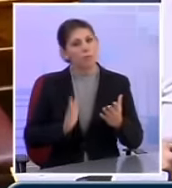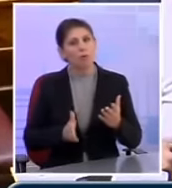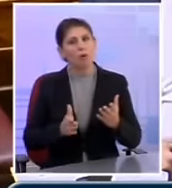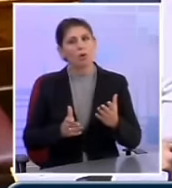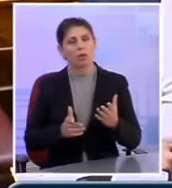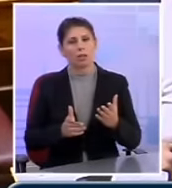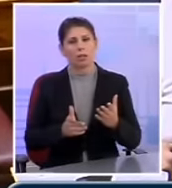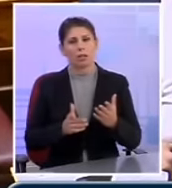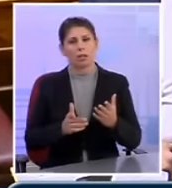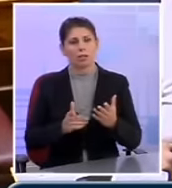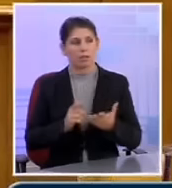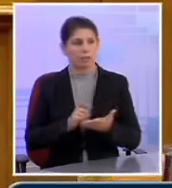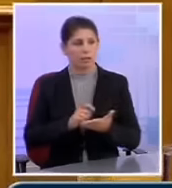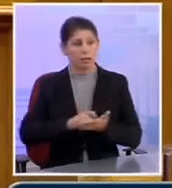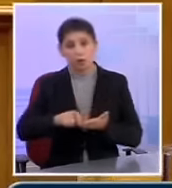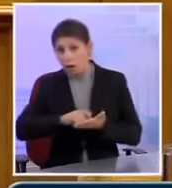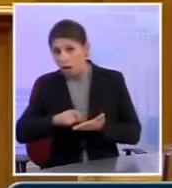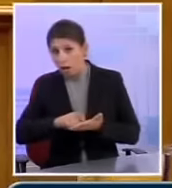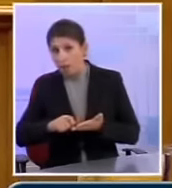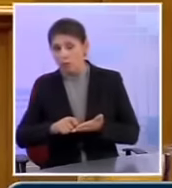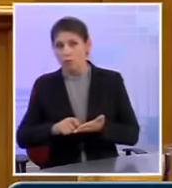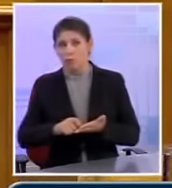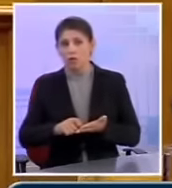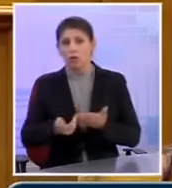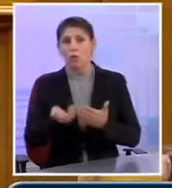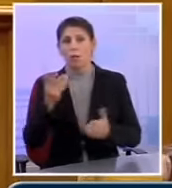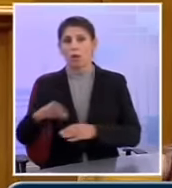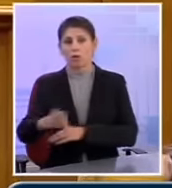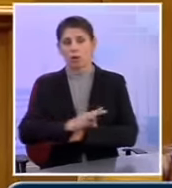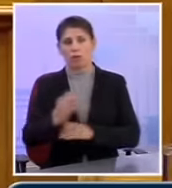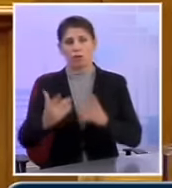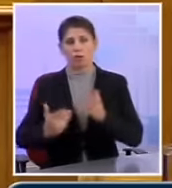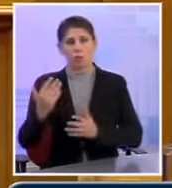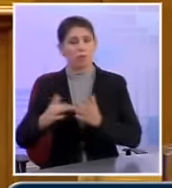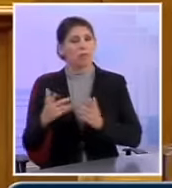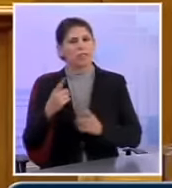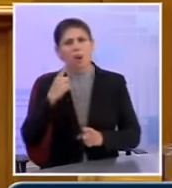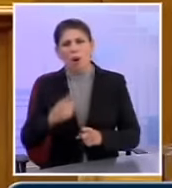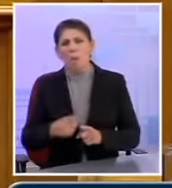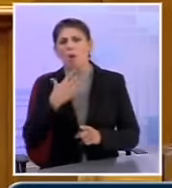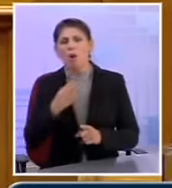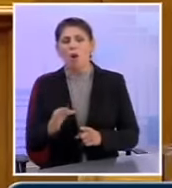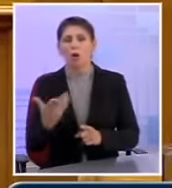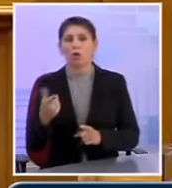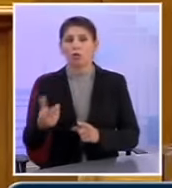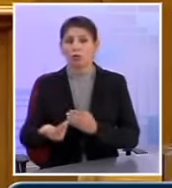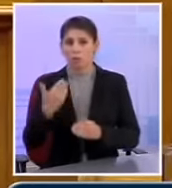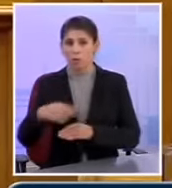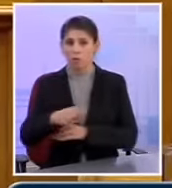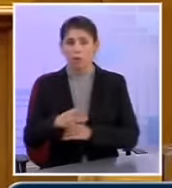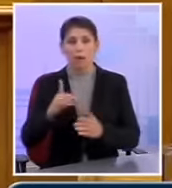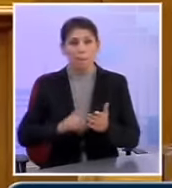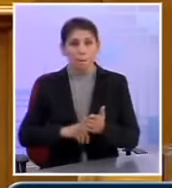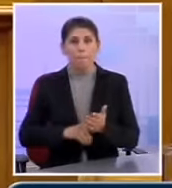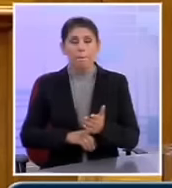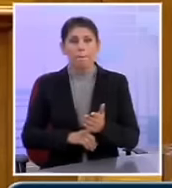τη διακυπώσουμε στο προσχέδιο του προϋπολογισμού για το απλό στουτά λόγο ότι στο προσχέδιο πρέπει να